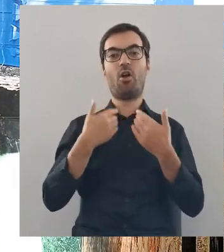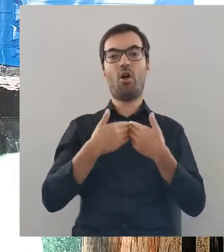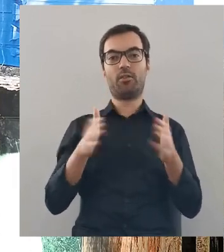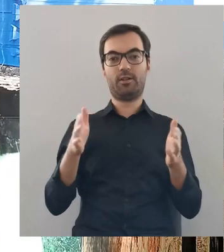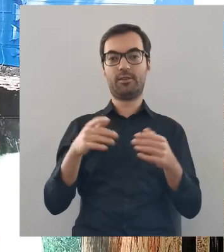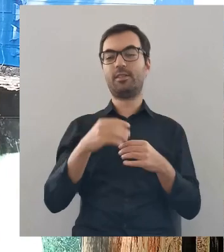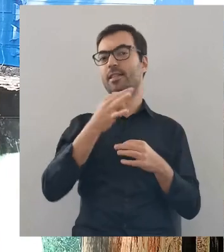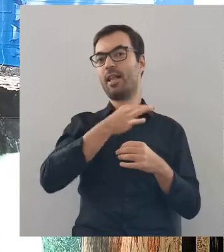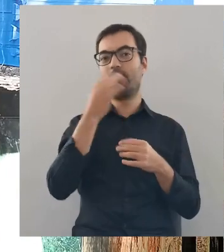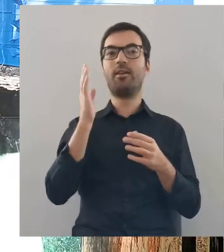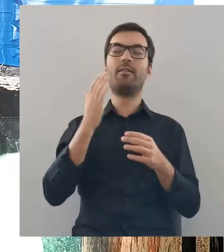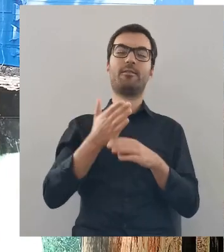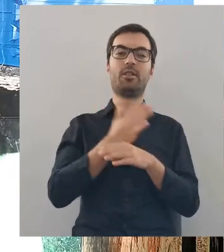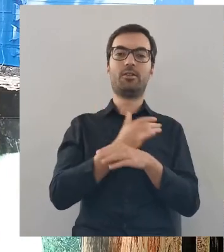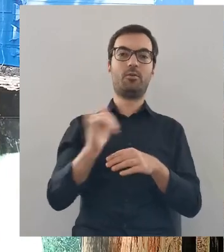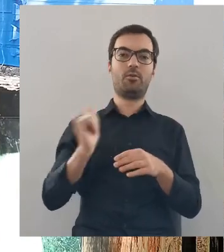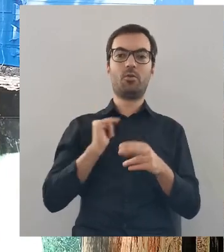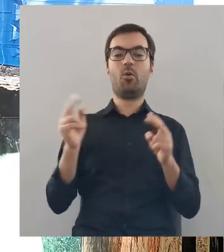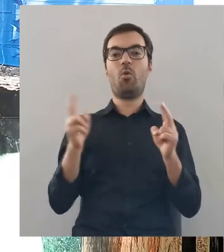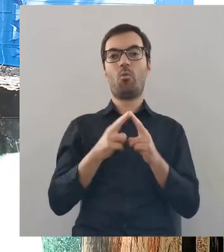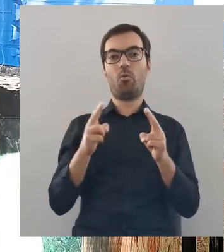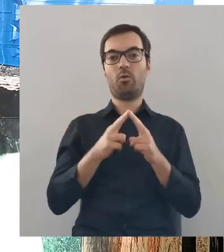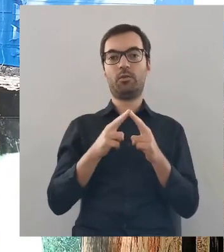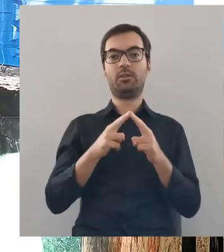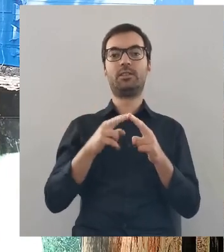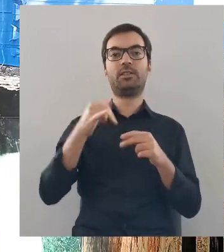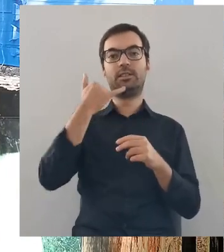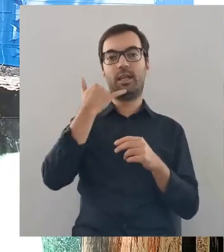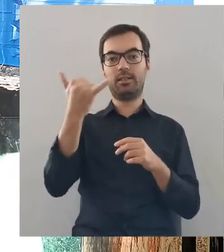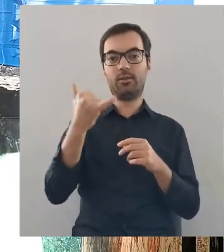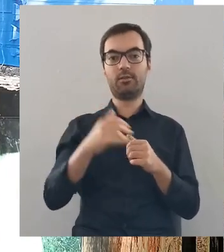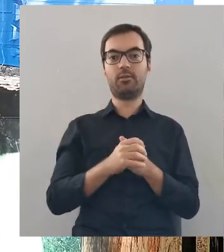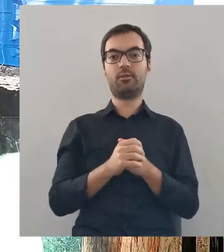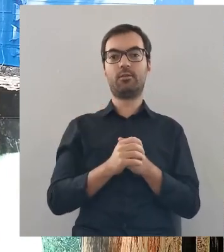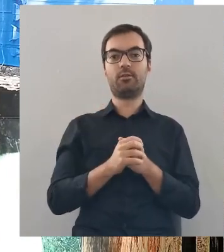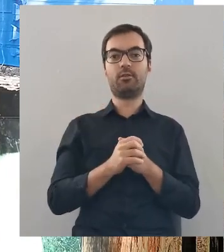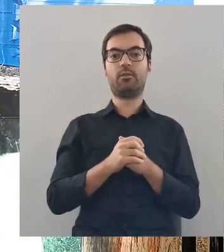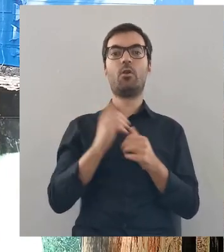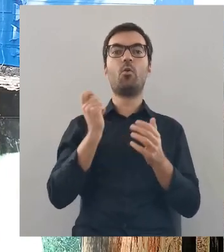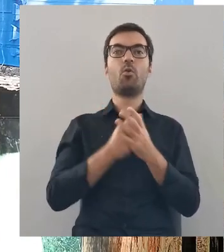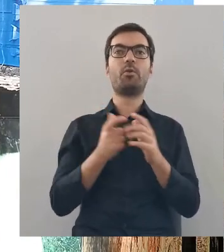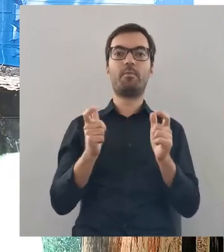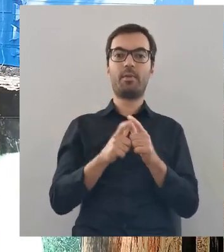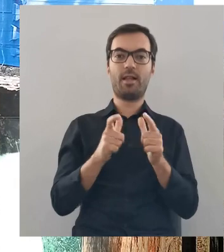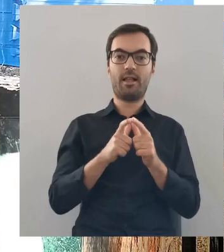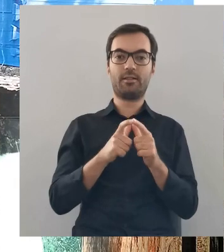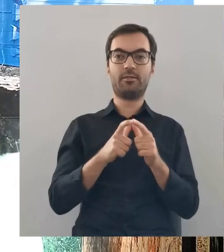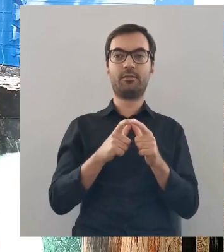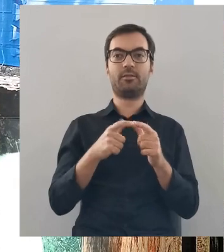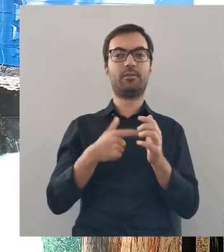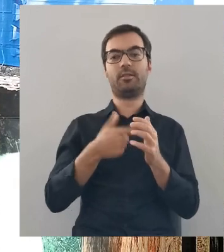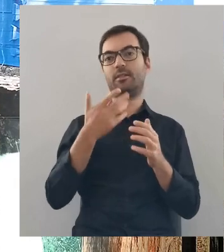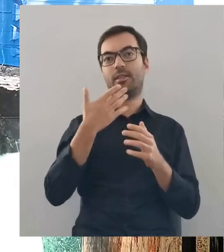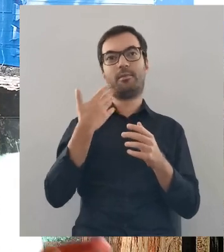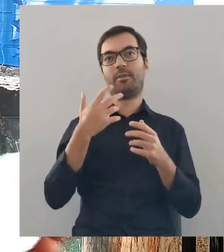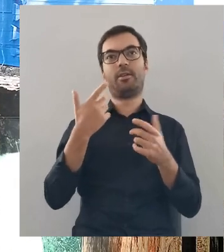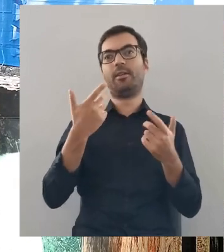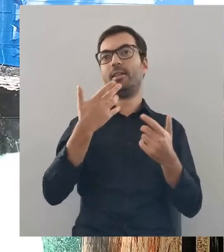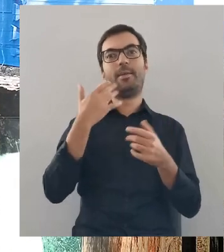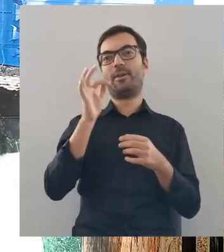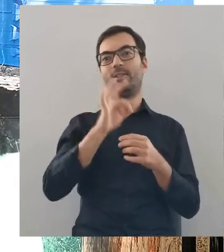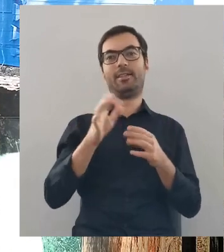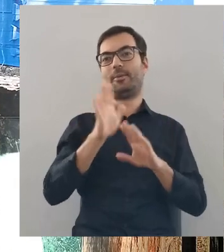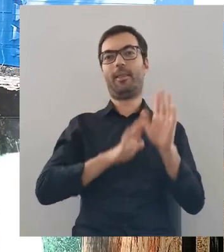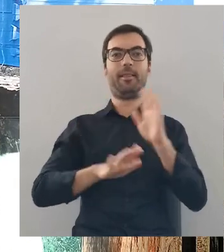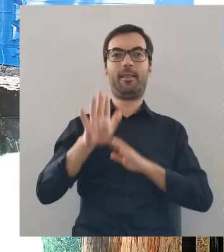Diecezjalne jest otwarte, najlepiej po prostu się umówić wcześniej, zadzwonić, wykupić bilety i wtedy już